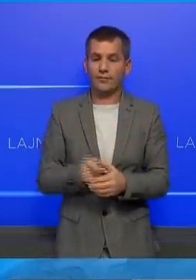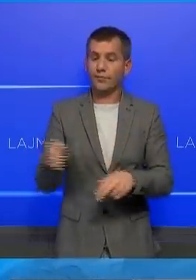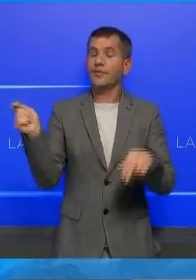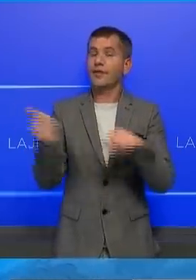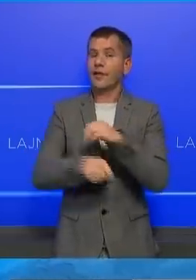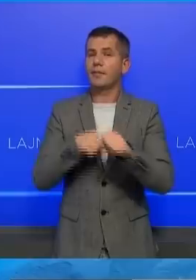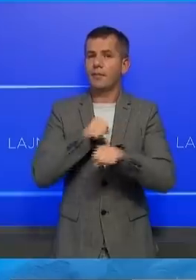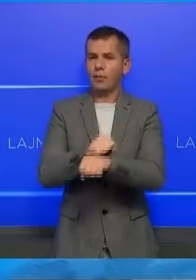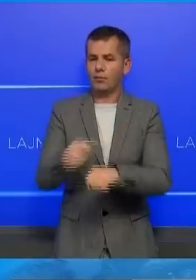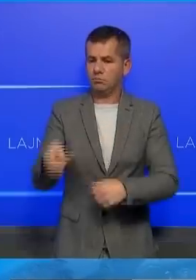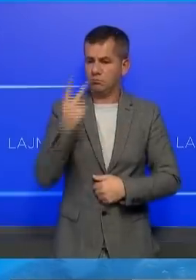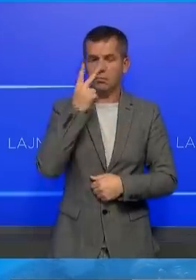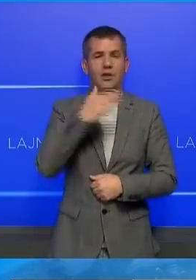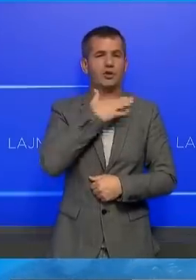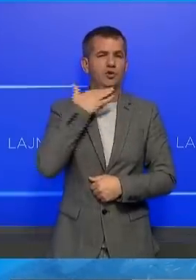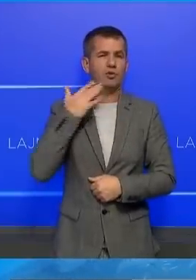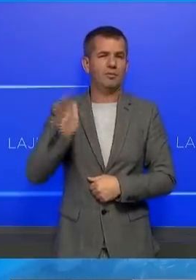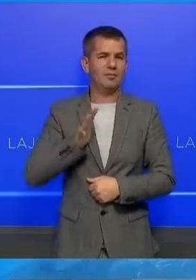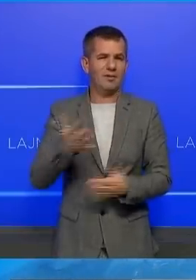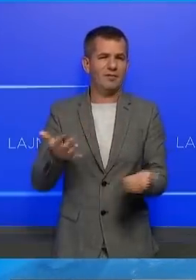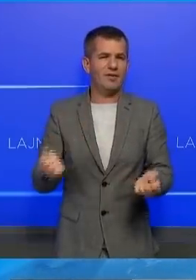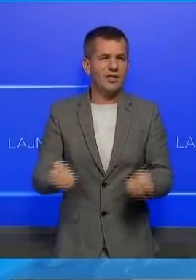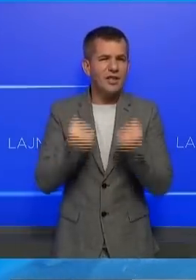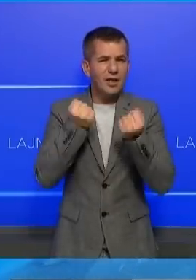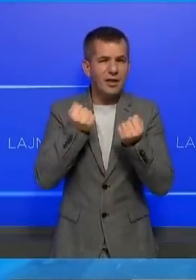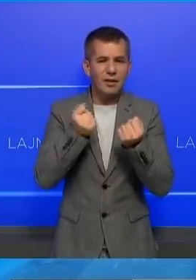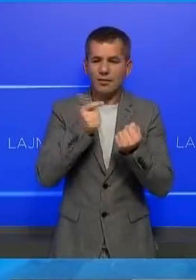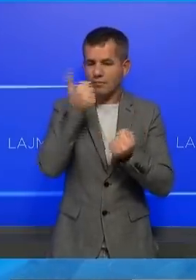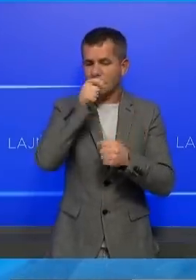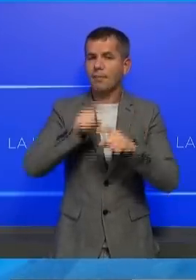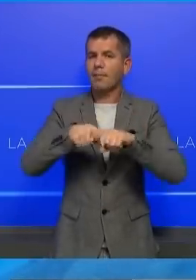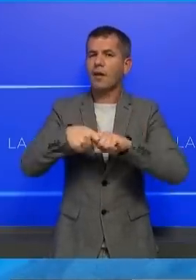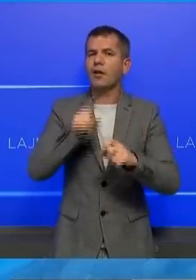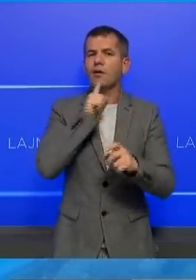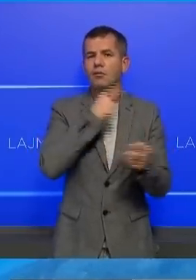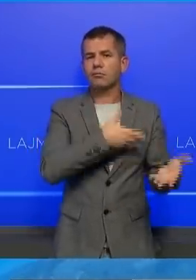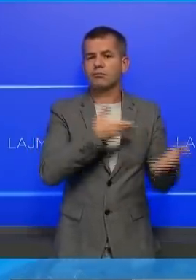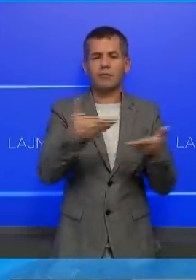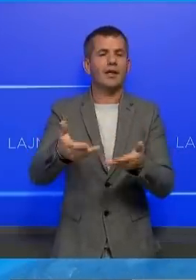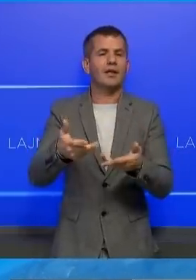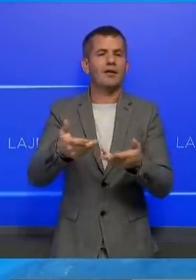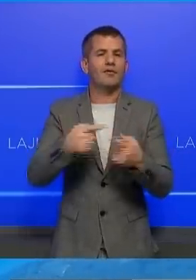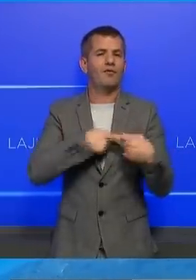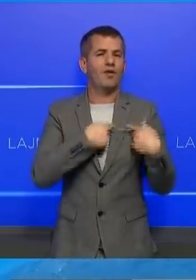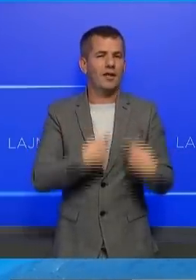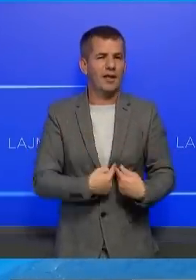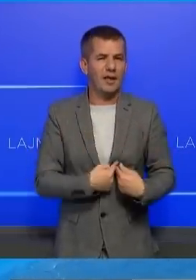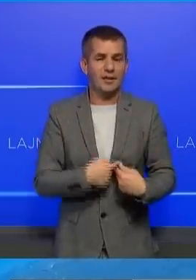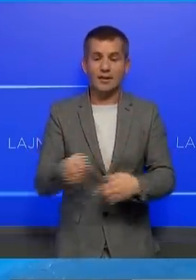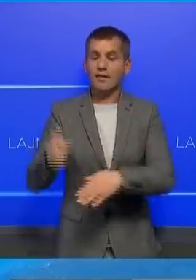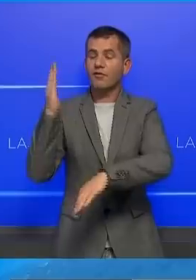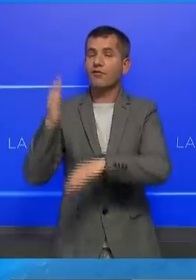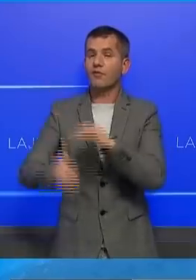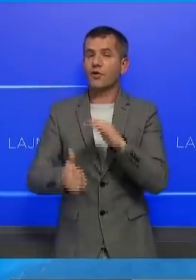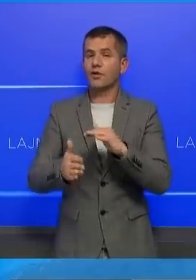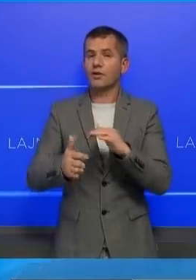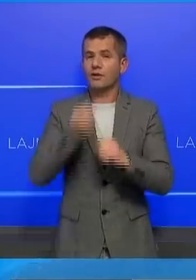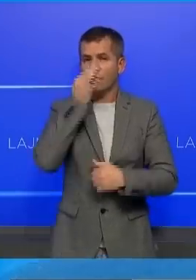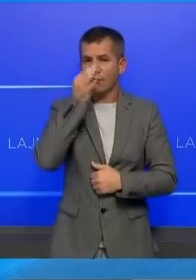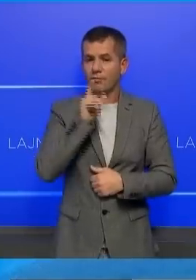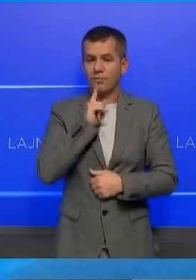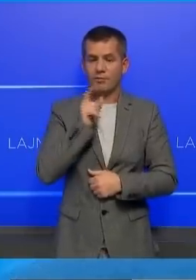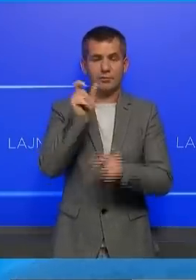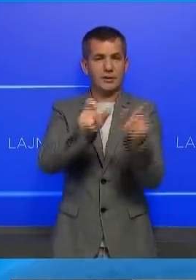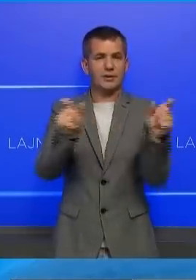me burg është sankcioni më i rënd për të akuzuarit, pas si materialet atyre u janë sielur bulnetarisht. Në fund, unë dhirë përpundimin se të